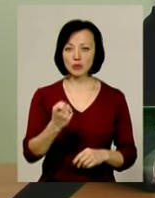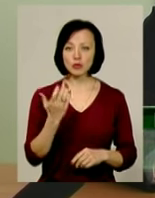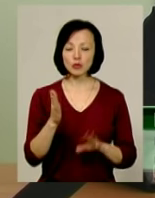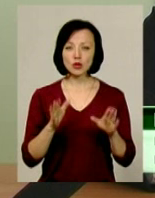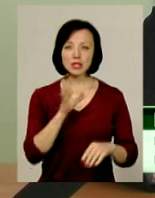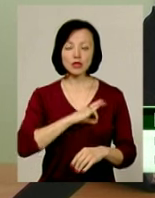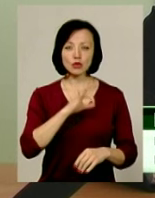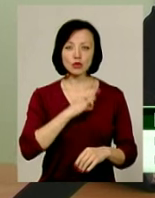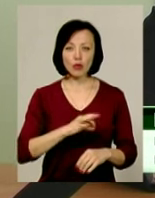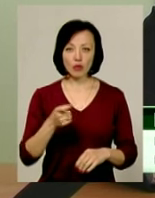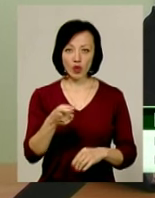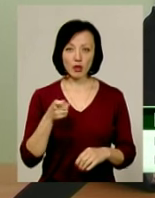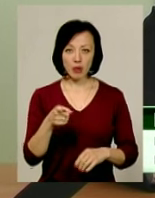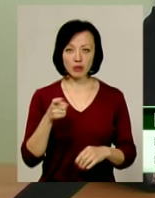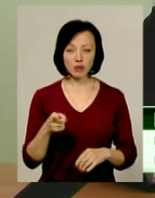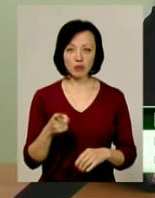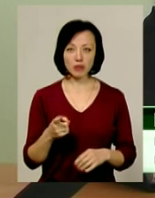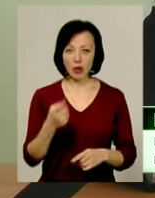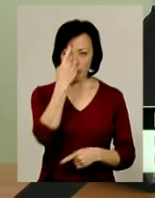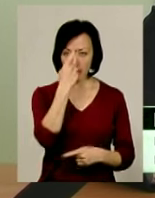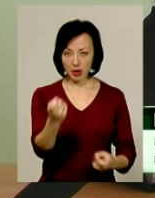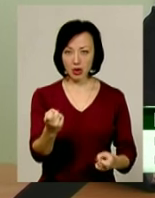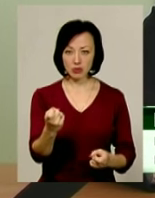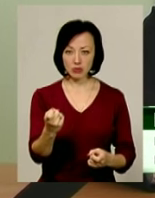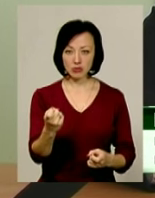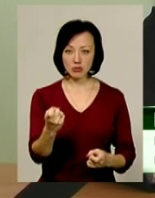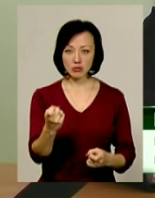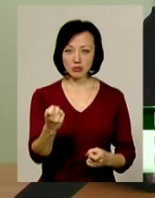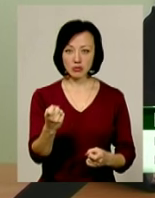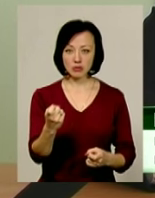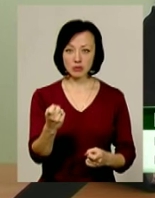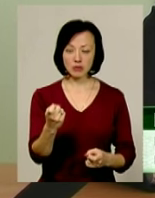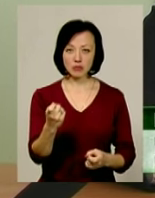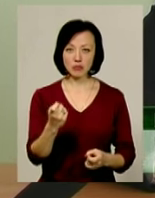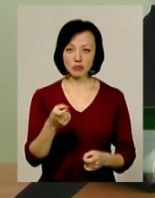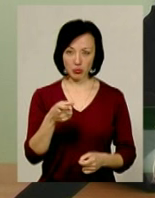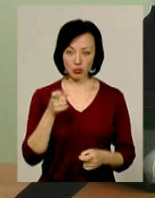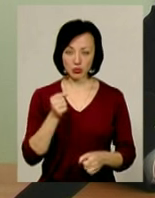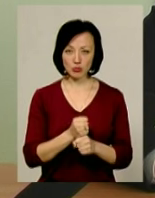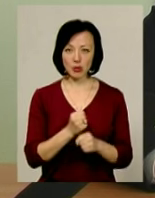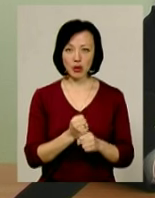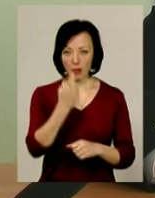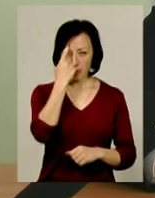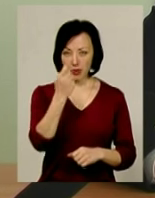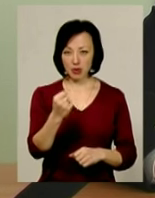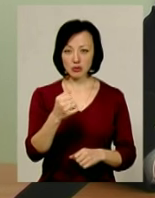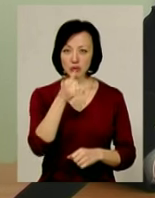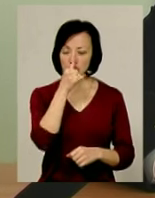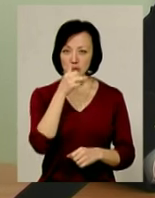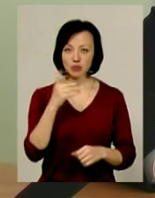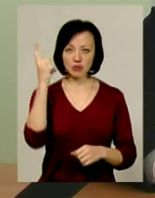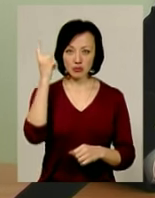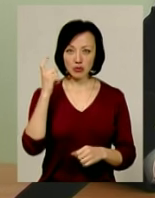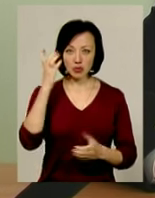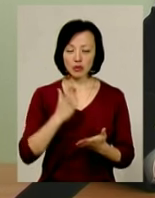застосувати вогнепальну зброю і здійснив попереджений постріл в сторону ніг нападаючого. Попереджений постріл він не міг зробити вгору,